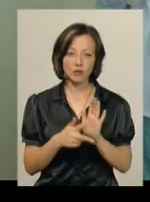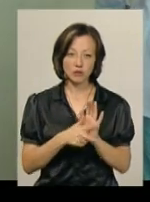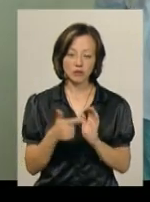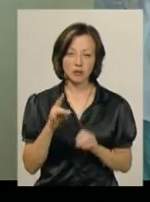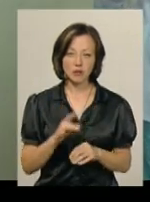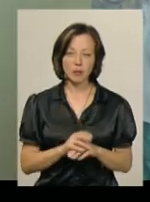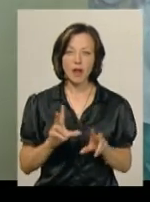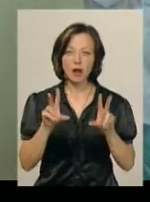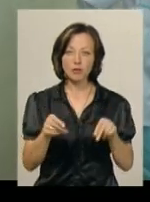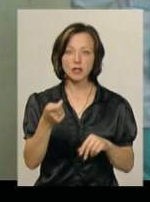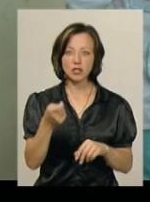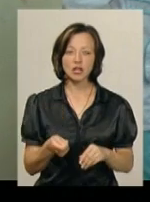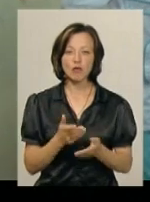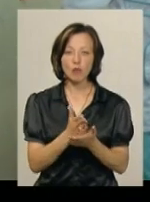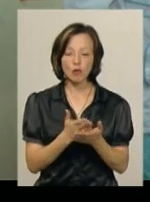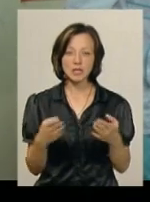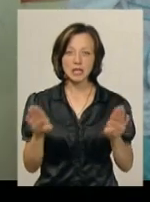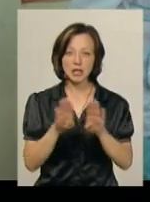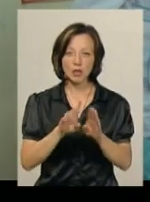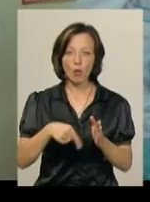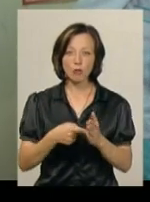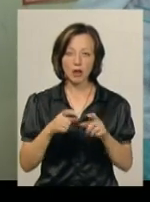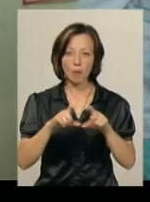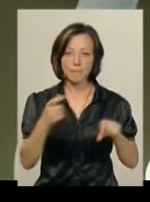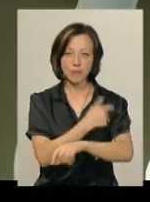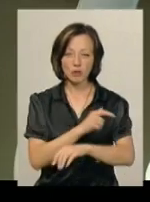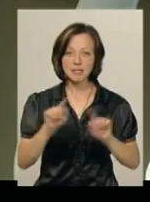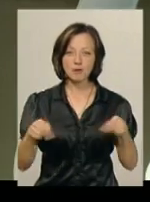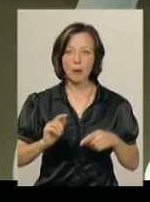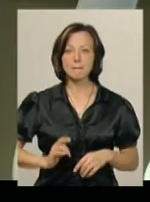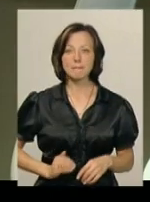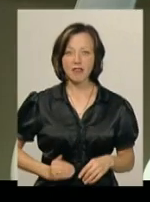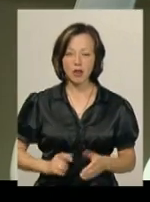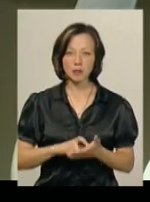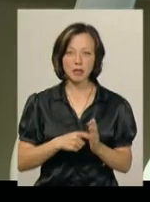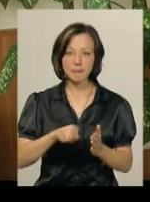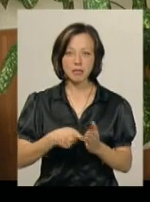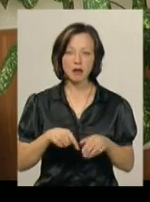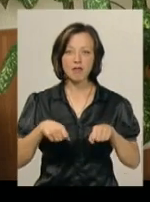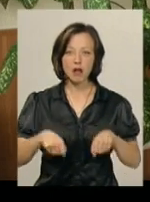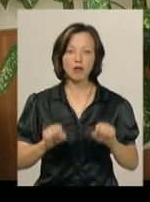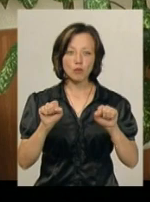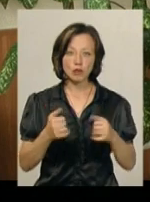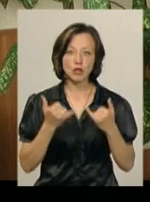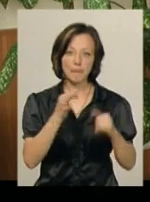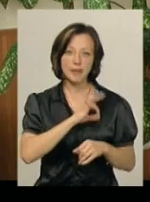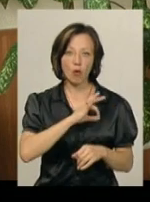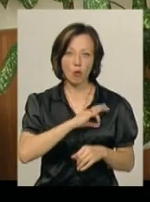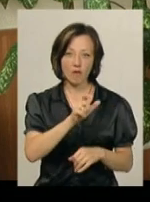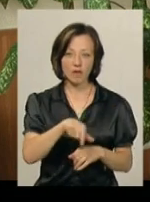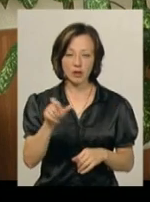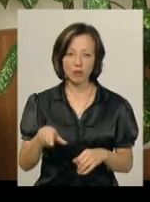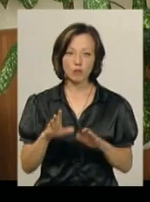Гарантувати дешеві послуги після закриття комунальної поліклініки і створення приватних кабінетів міська влада може пільговикам, каже Борис Свігун.